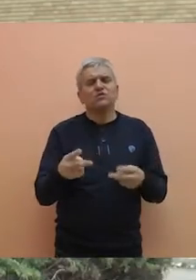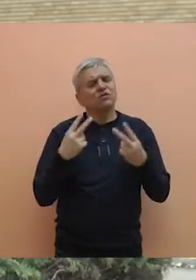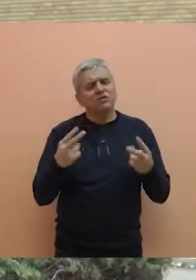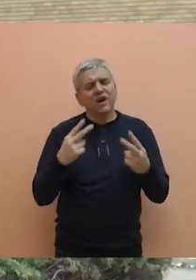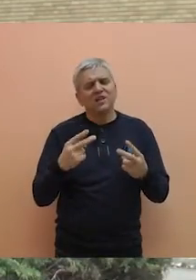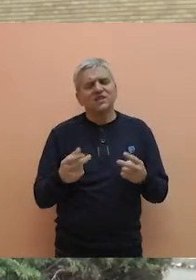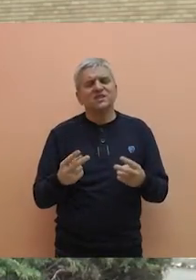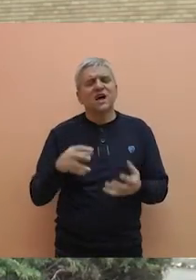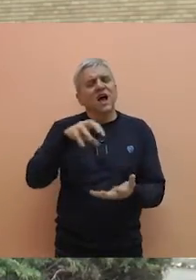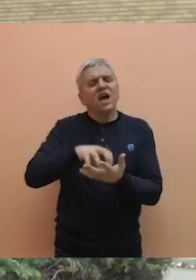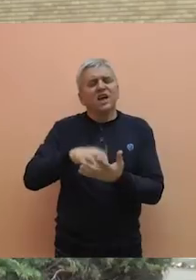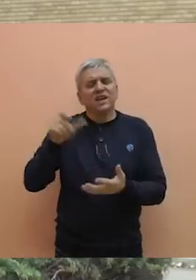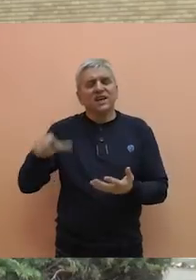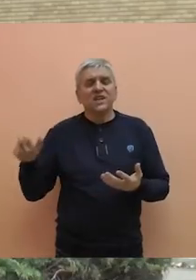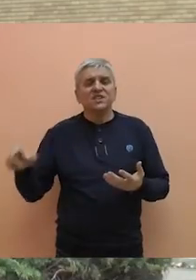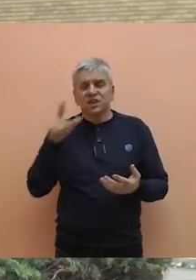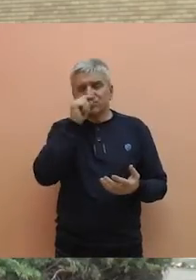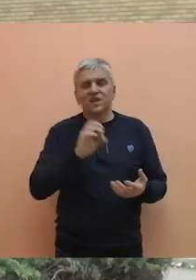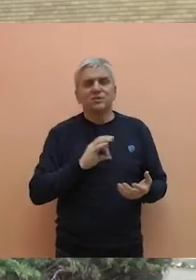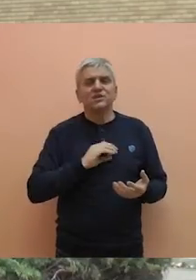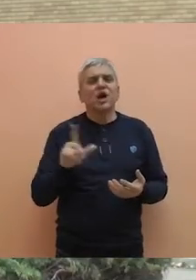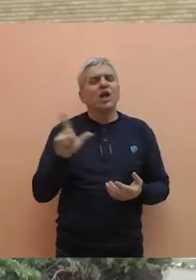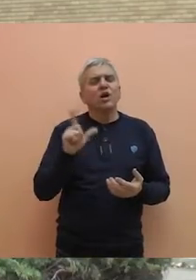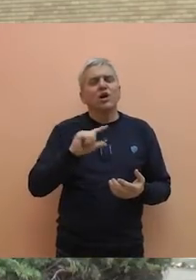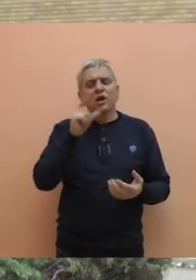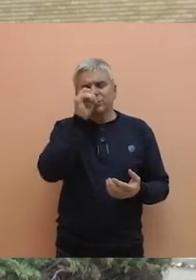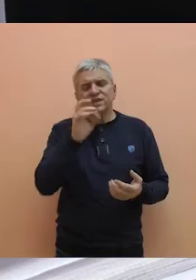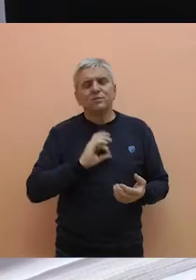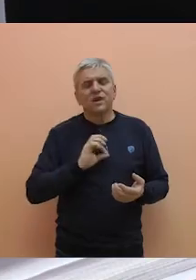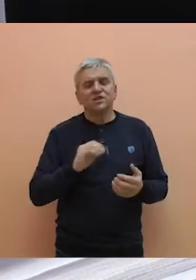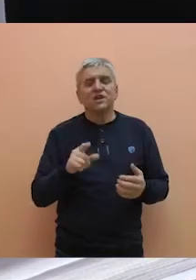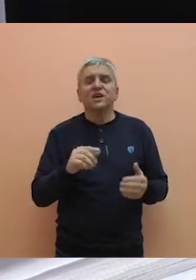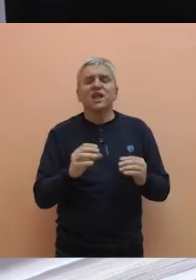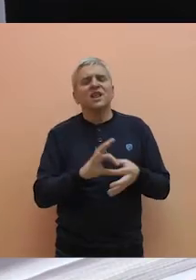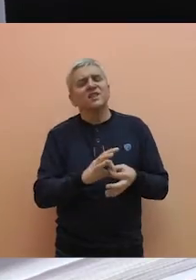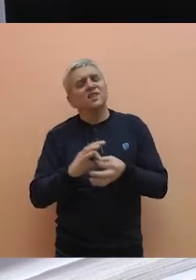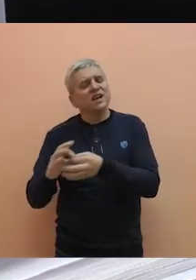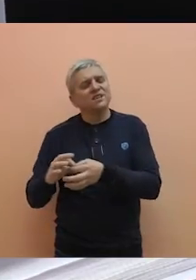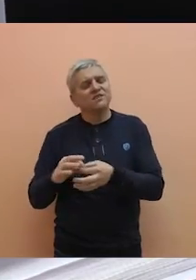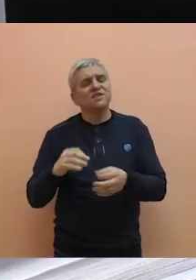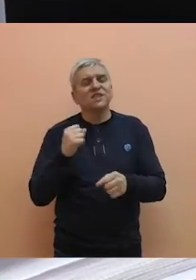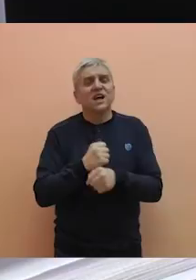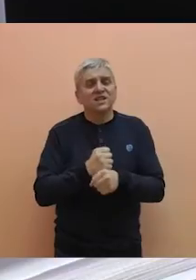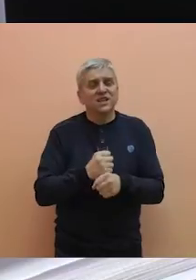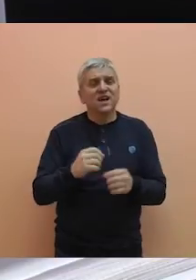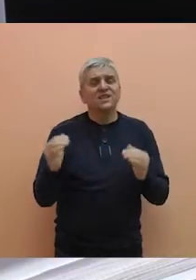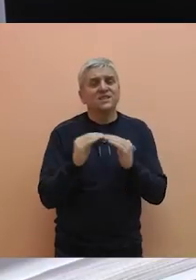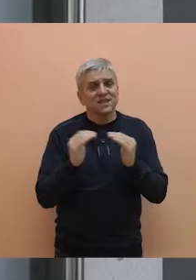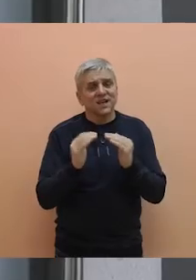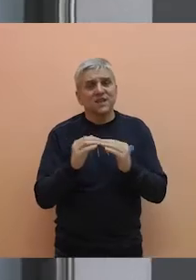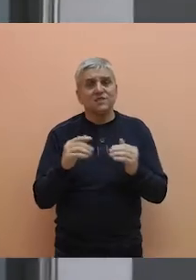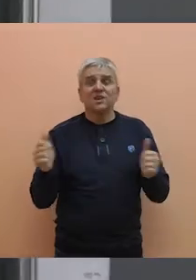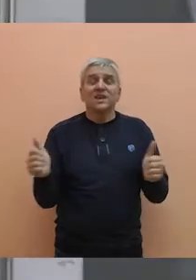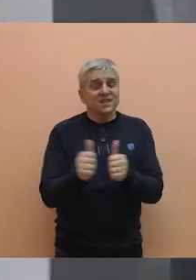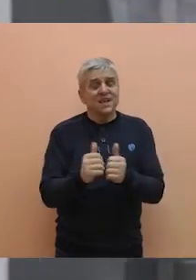od posebnog interesa za građane. Osim ove pomoći, Lokalna samouprava nastavit će saradnju sa Policijskom upravom Beče u toku ove i narednih godina